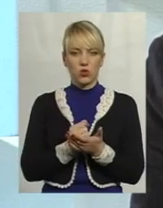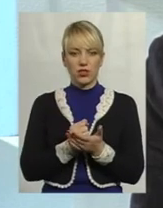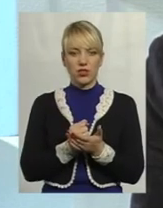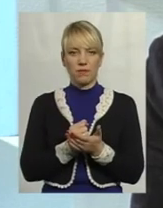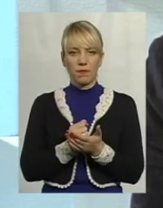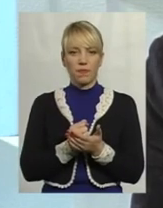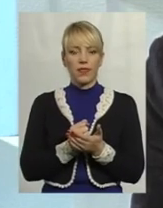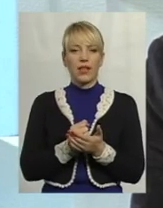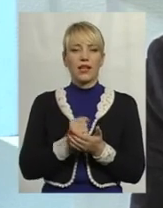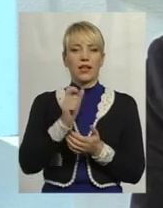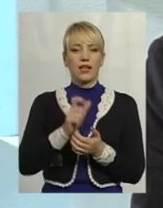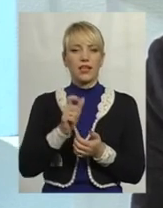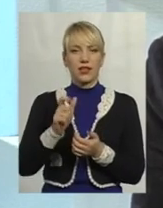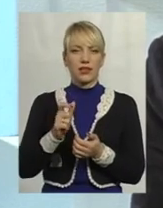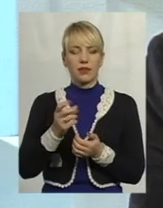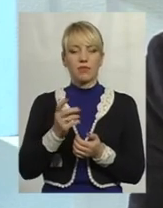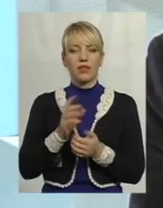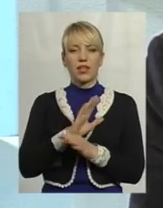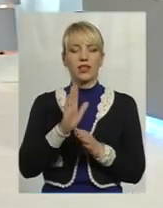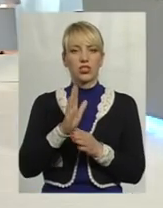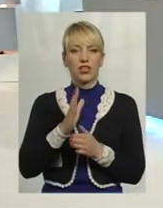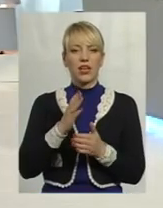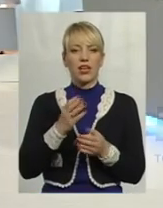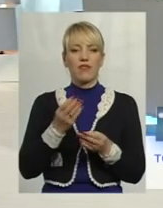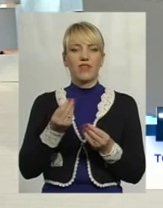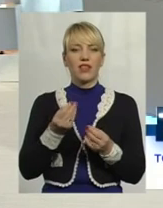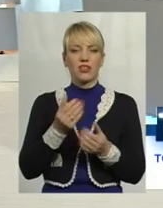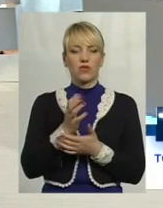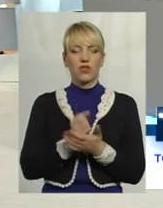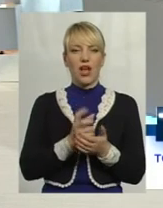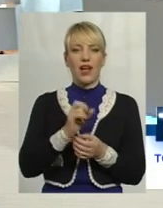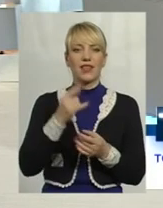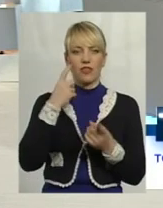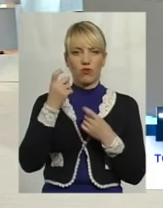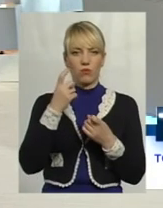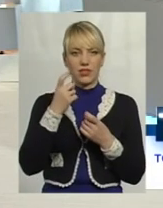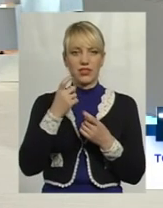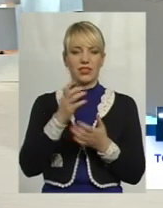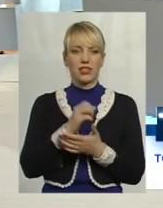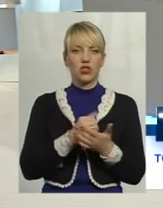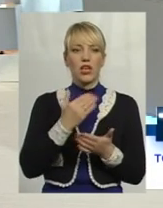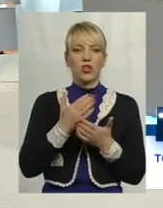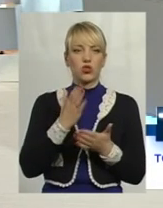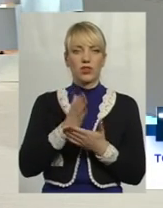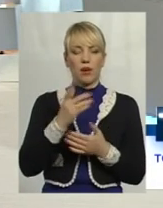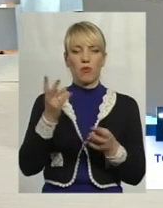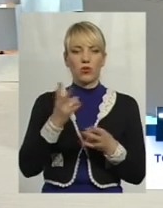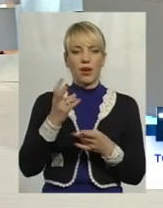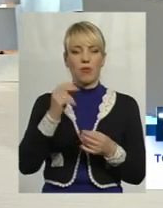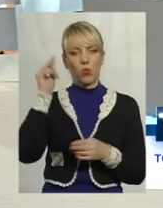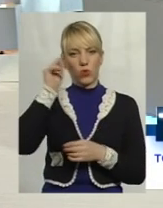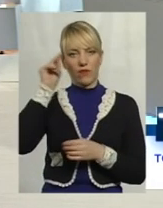клієнтам програми не лише фінансові ресурси, а й інформаційні ресурси. Тобто, якщо є потреба у навчанні, за